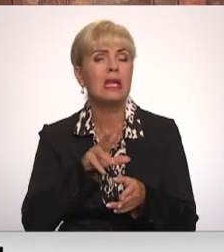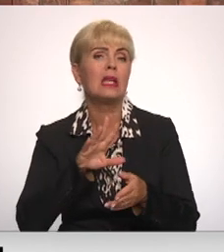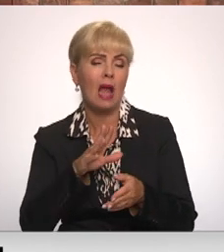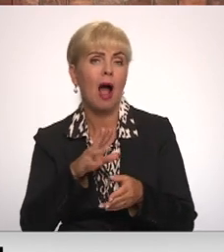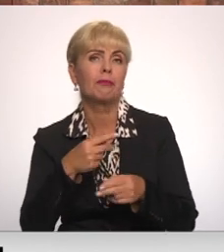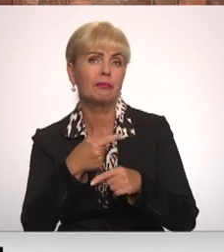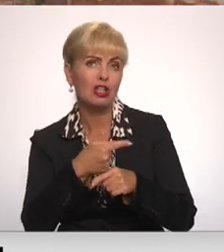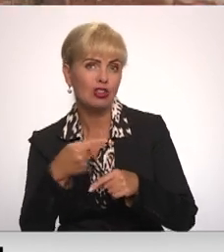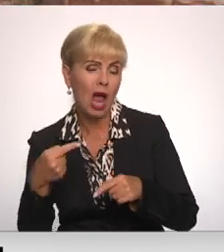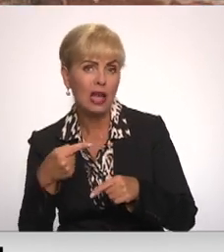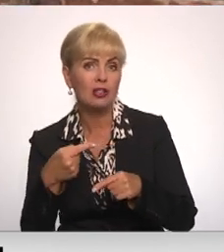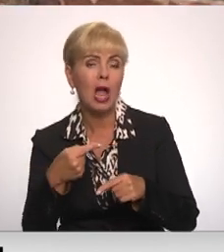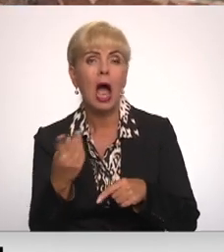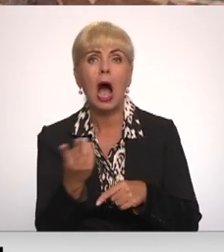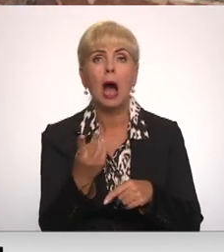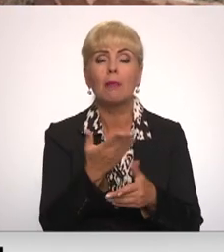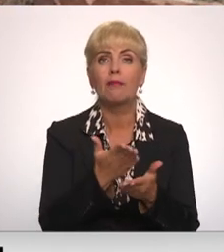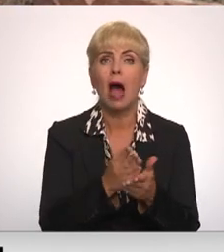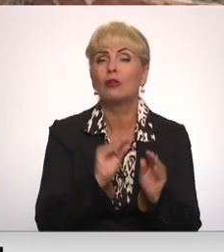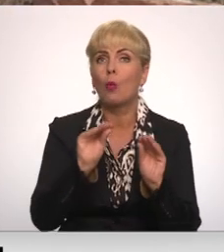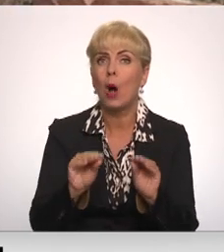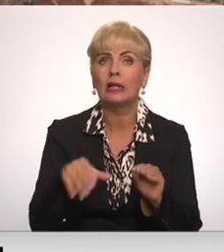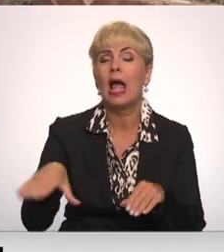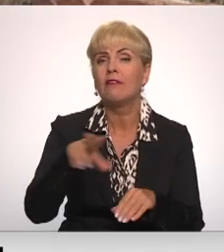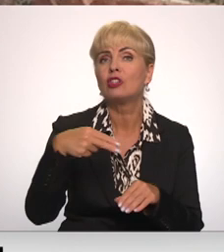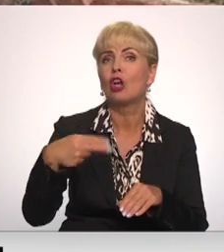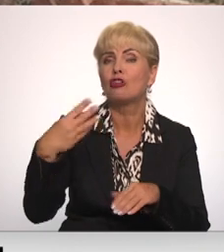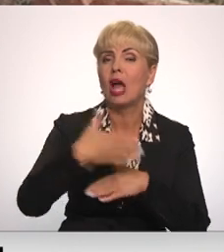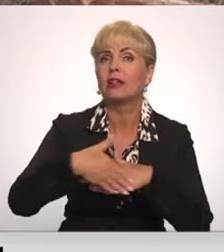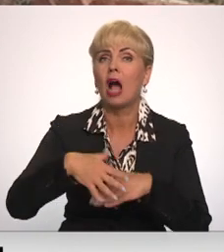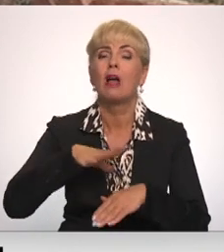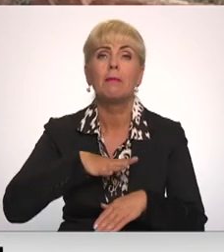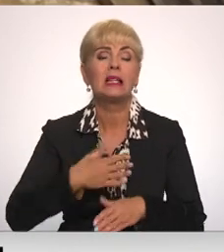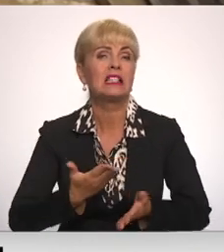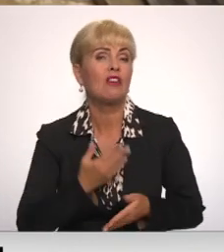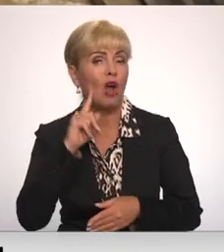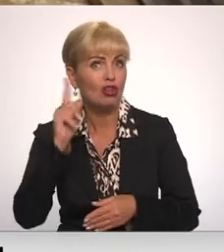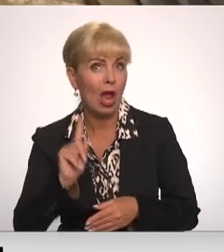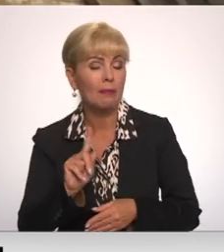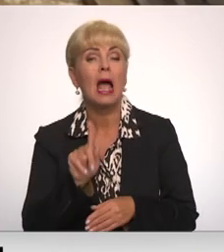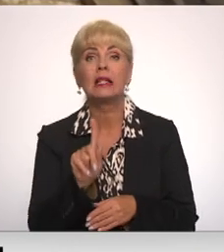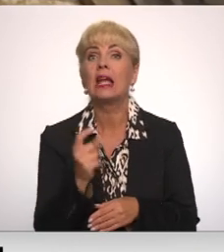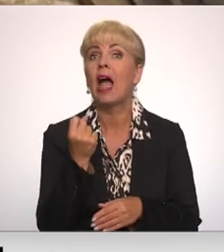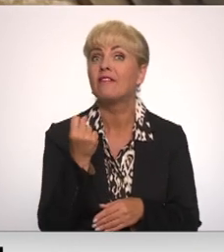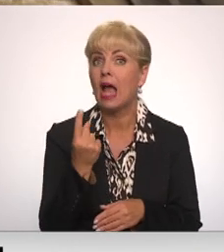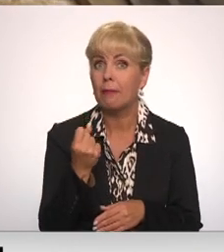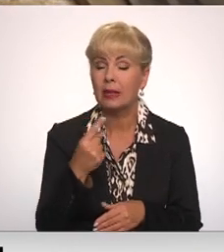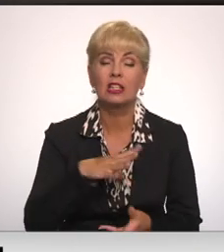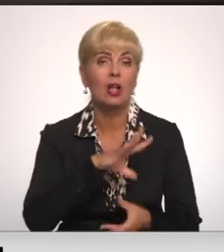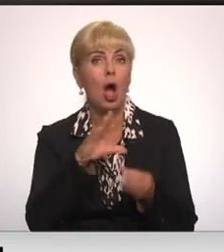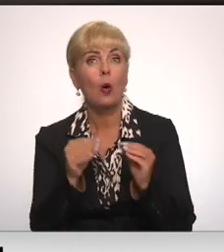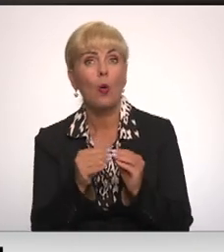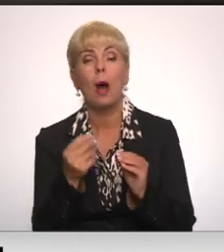Kādēļ apaupā arī nav novietoti visās 24 adresēs, kur kādreiz mituši ebrei, bet tikai 11 no tām. Kopā ir